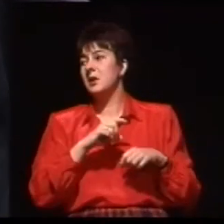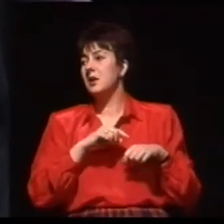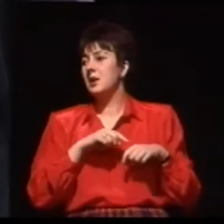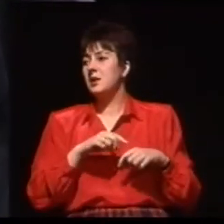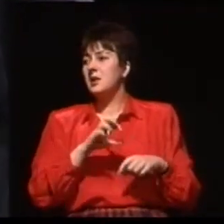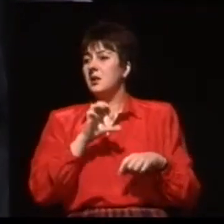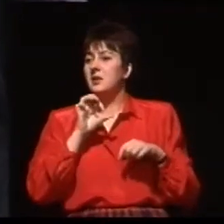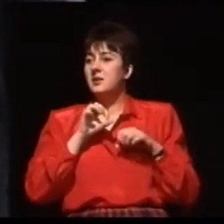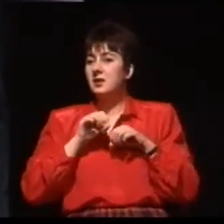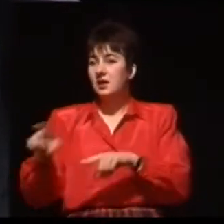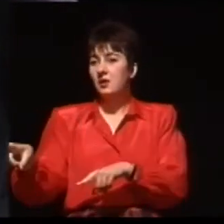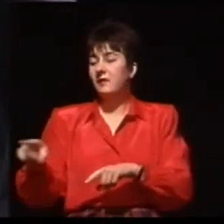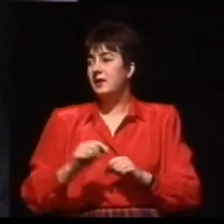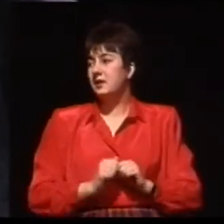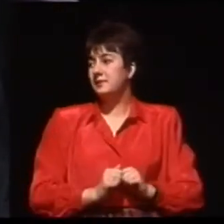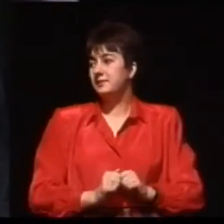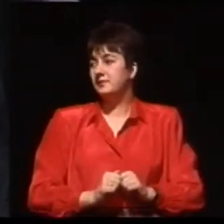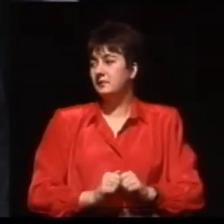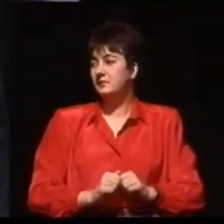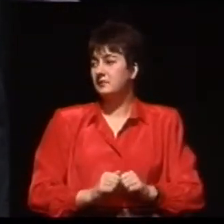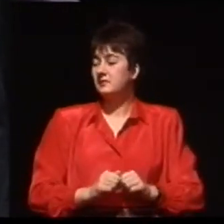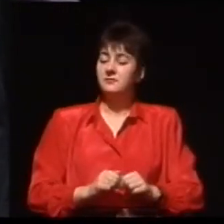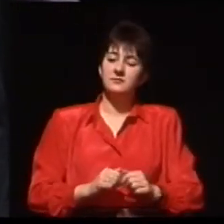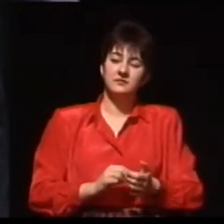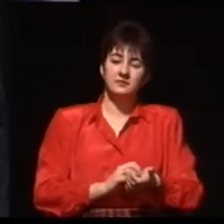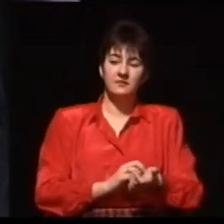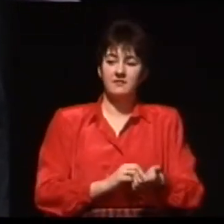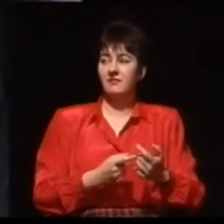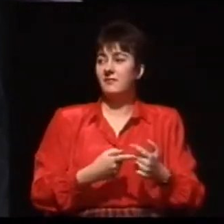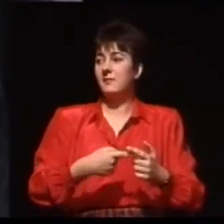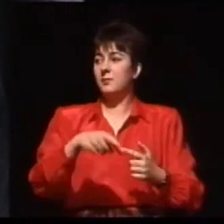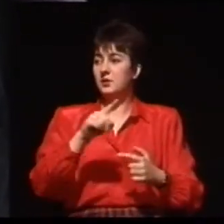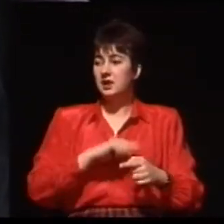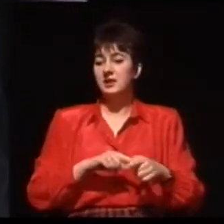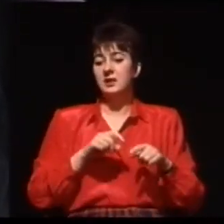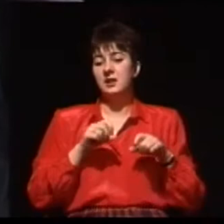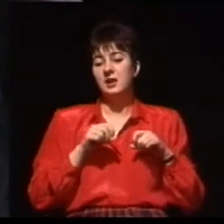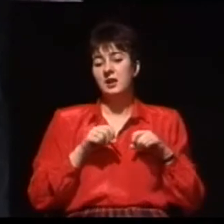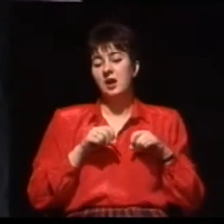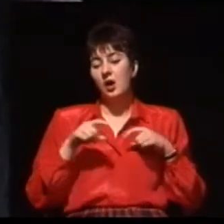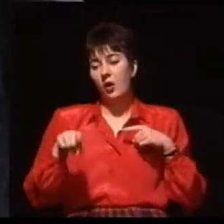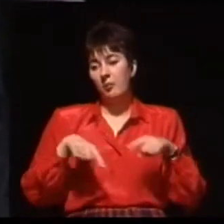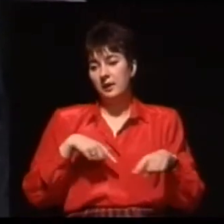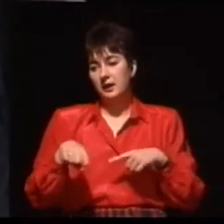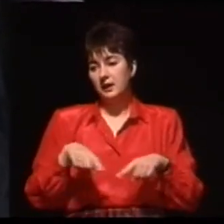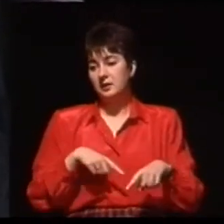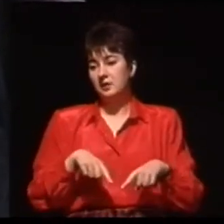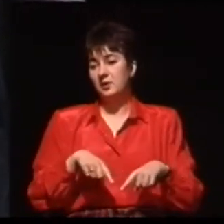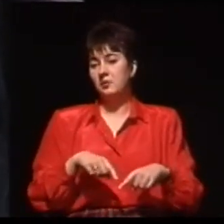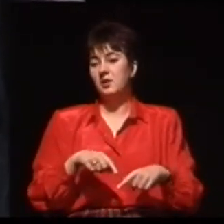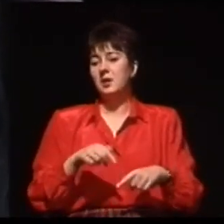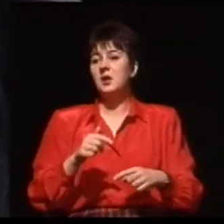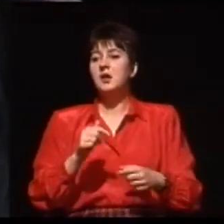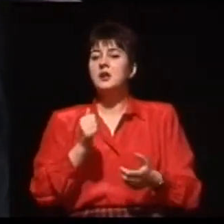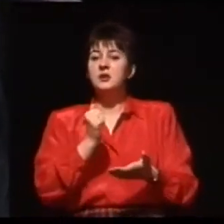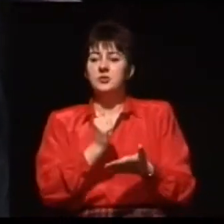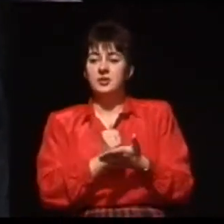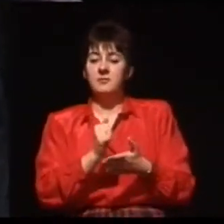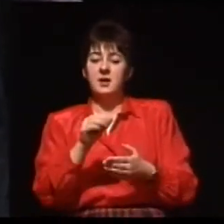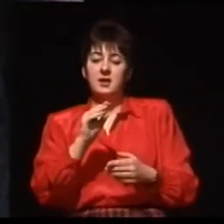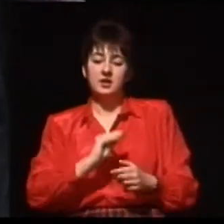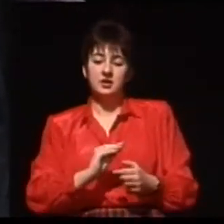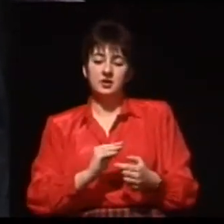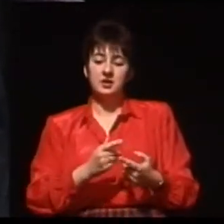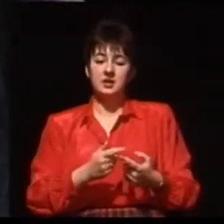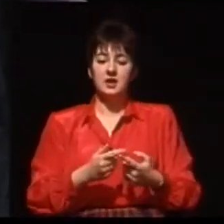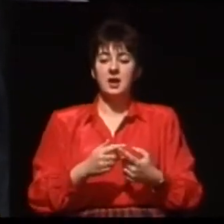badań. Ja już tu częściowo zacząłem mówić o tych kryteriach, które muszą być spełnione. Mówiłem o tych kryteriach bezwzględnych. Poza nimi jest jeszcze cały szereg